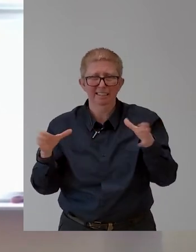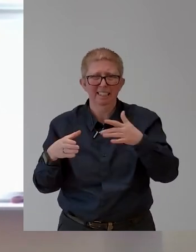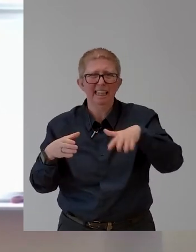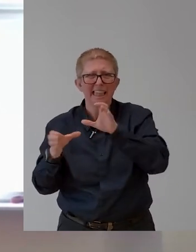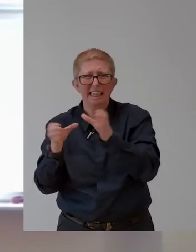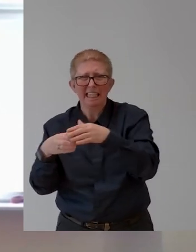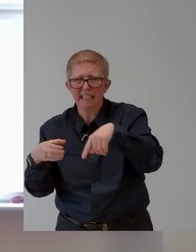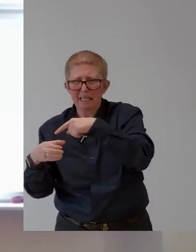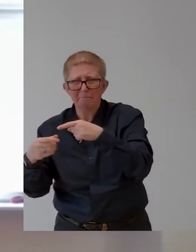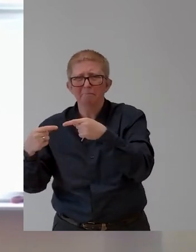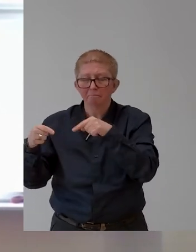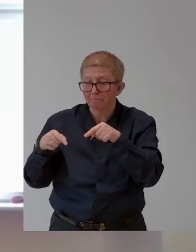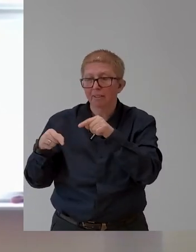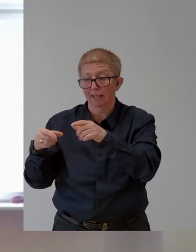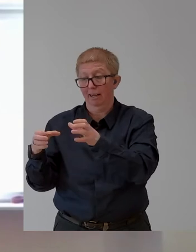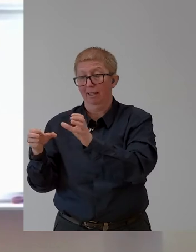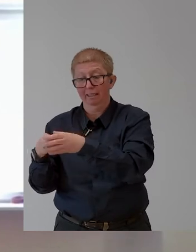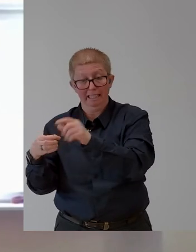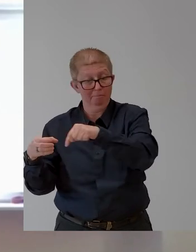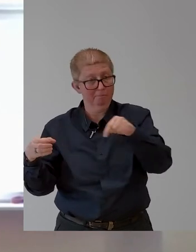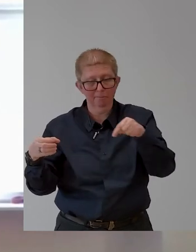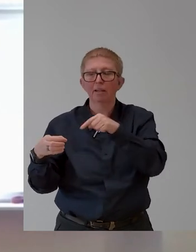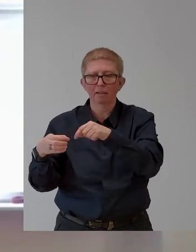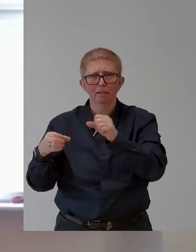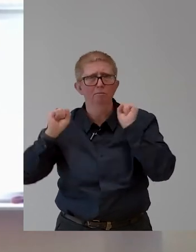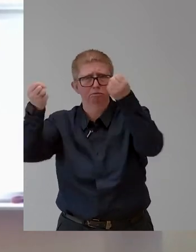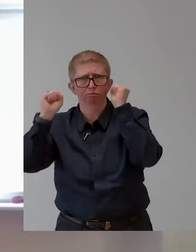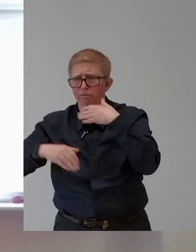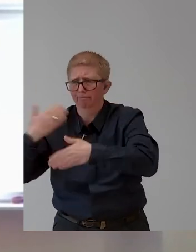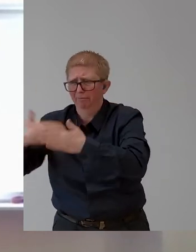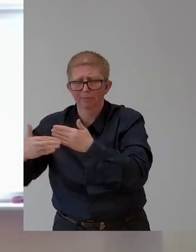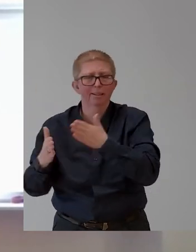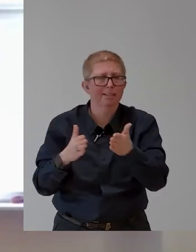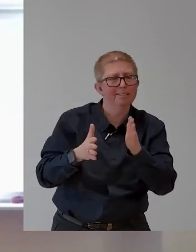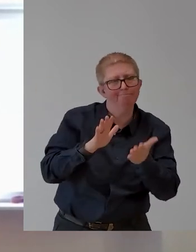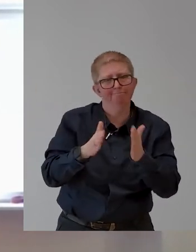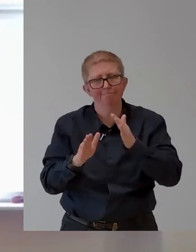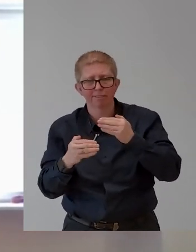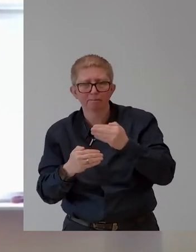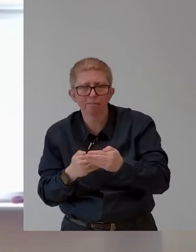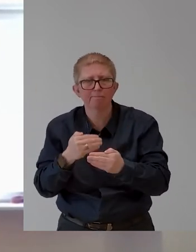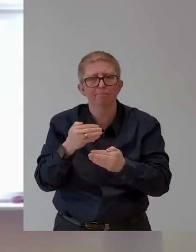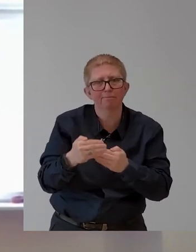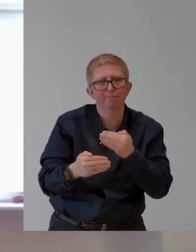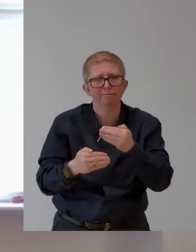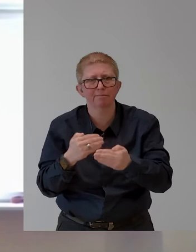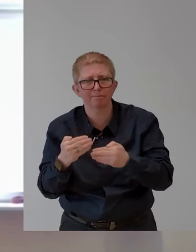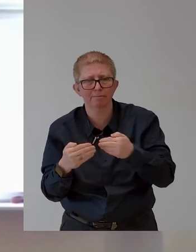Bereiche, wo klar ist, dass es hier auch aufgrund der föderalen Kompetenzverteilung hier ganz, ganz unterschiedliche